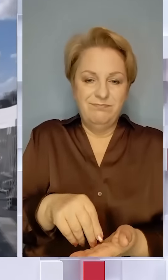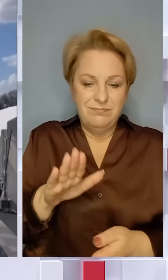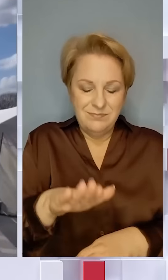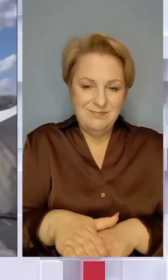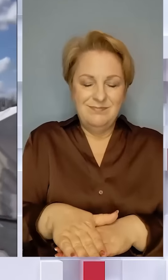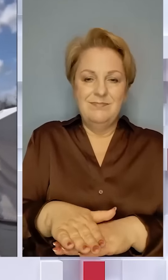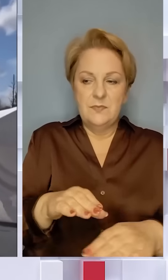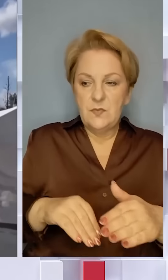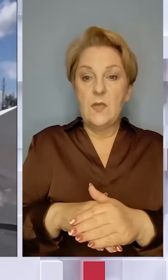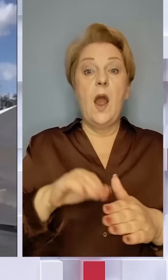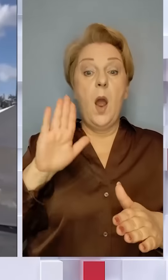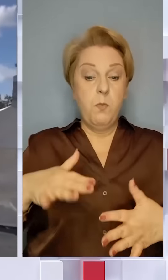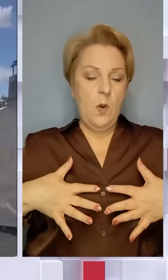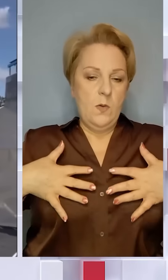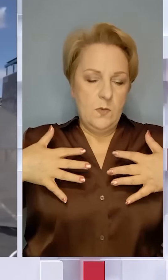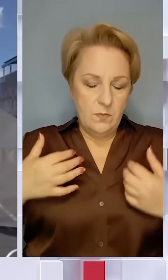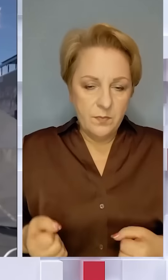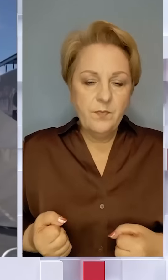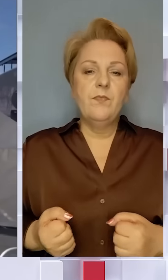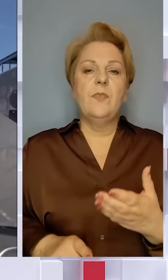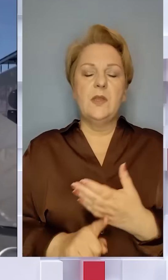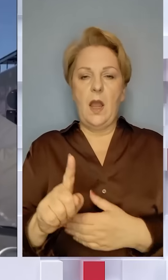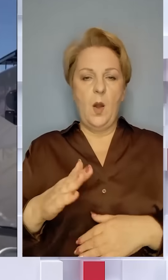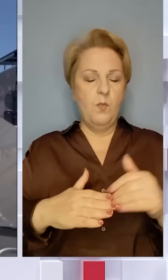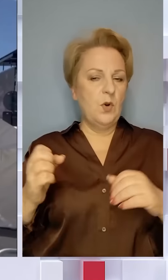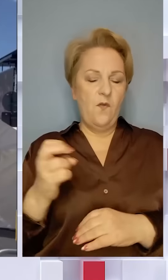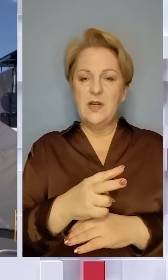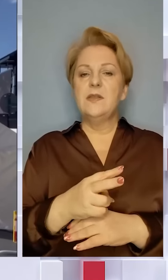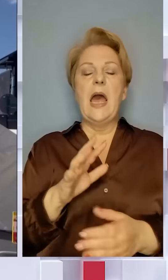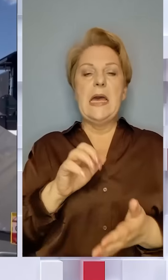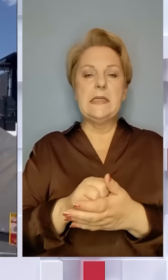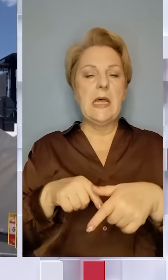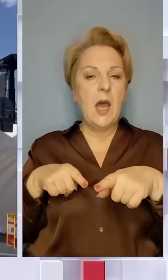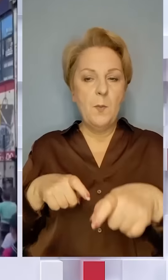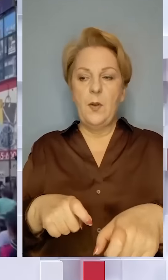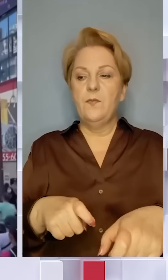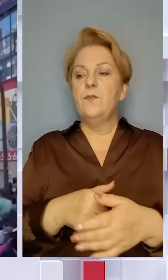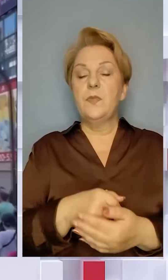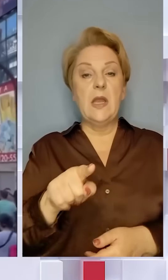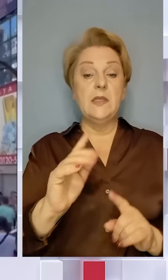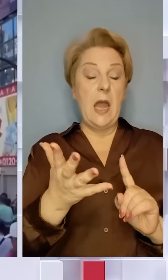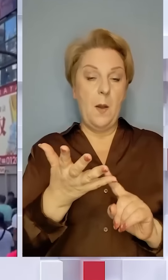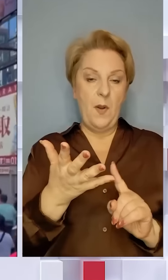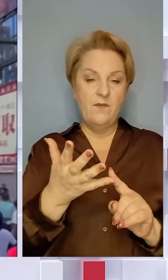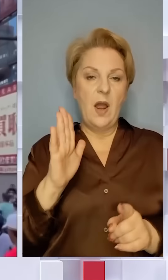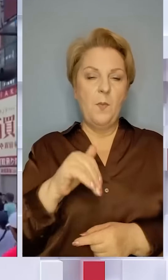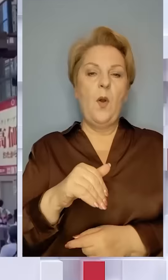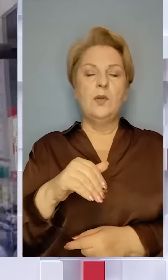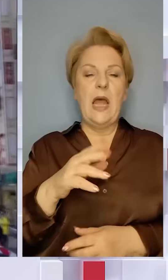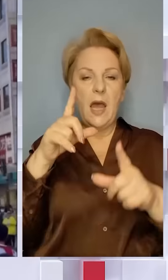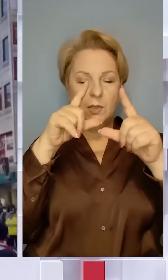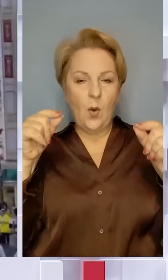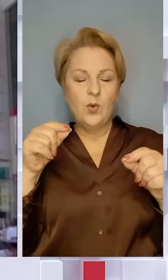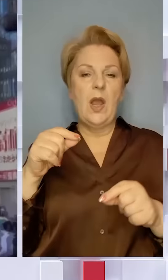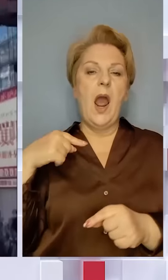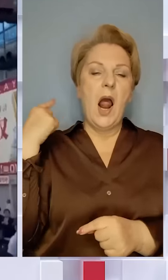одужання почав професійно займатися бігом і брати участь у світових топ-марафонах. Цей став уже п'ятим після токійського, лондонського, нью-йоркського